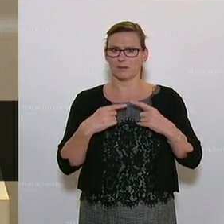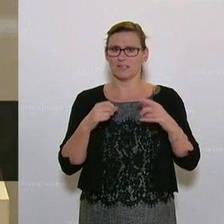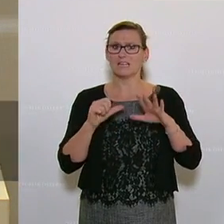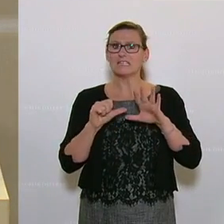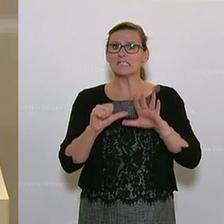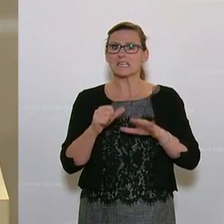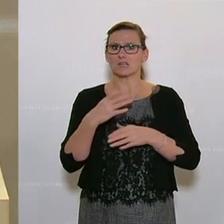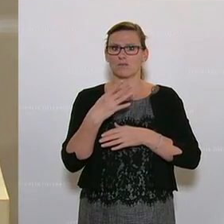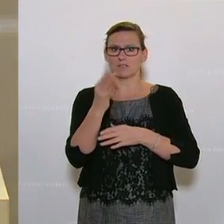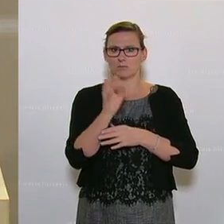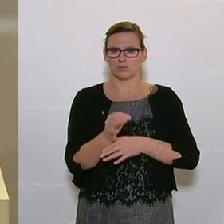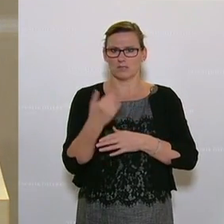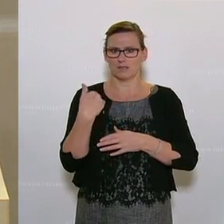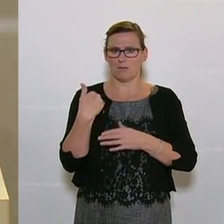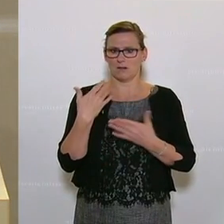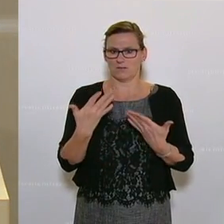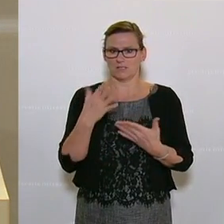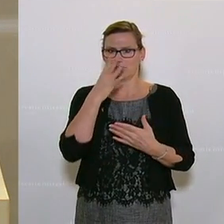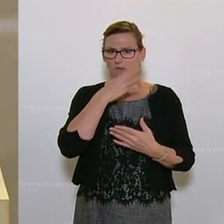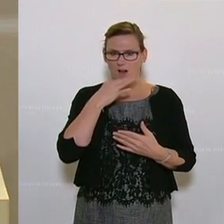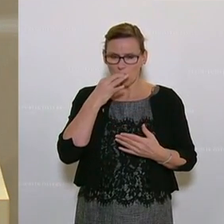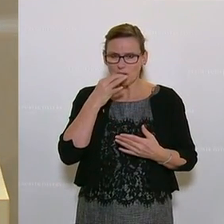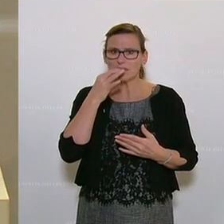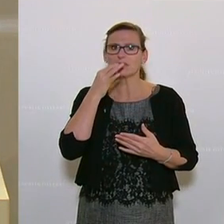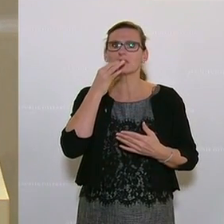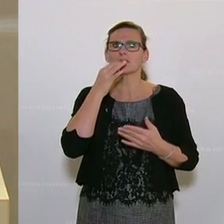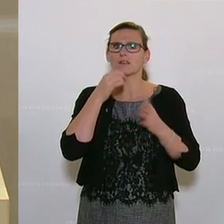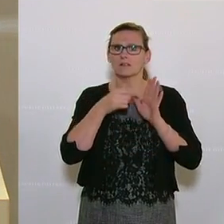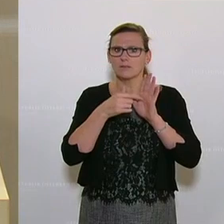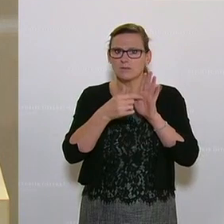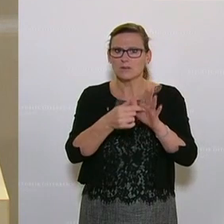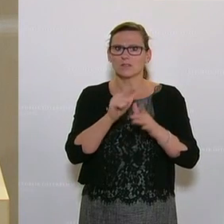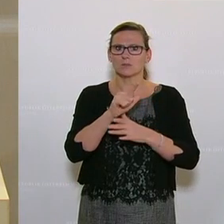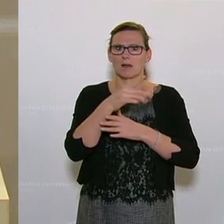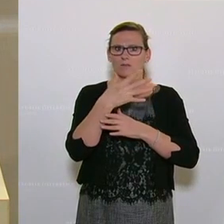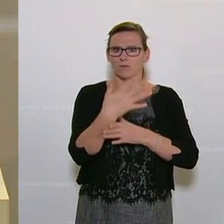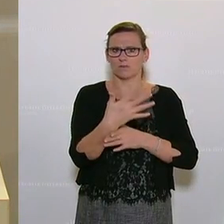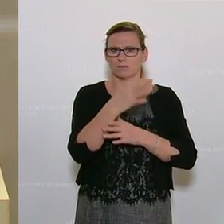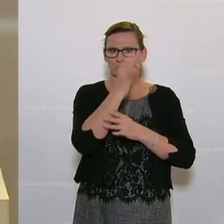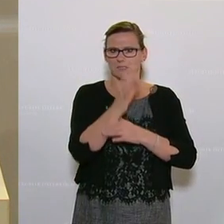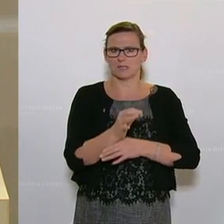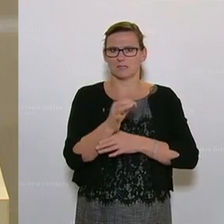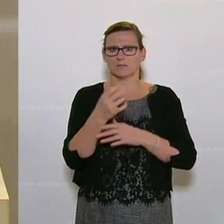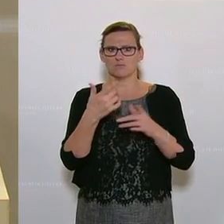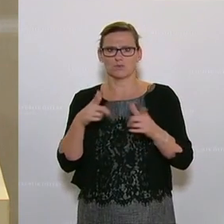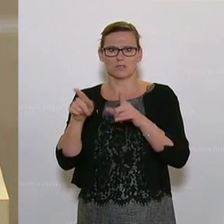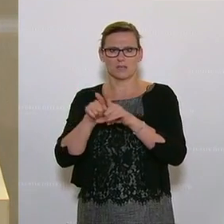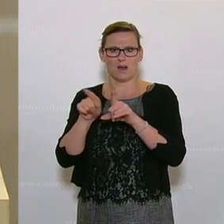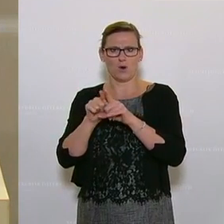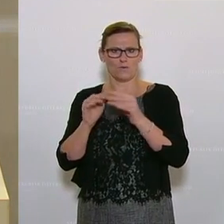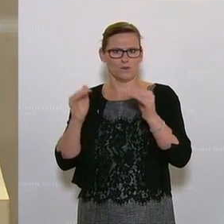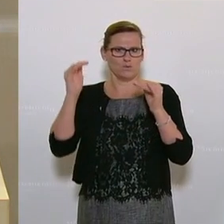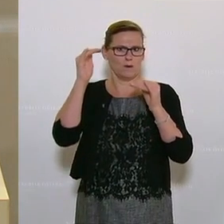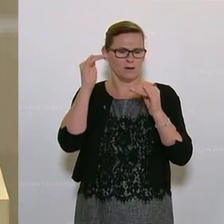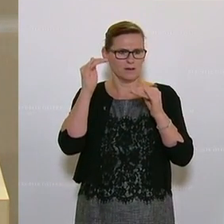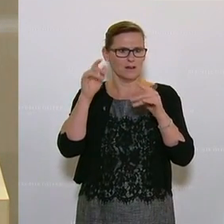waren damals Frauen in den darstellenden Kunst, 52 Prozent und 26 Prozent in der Musik. Und es hat